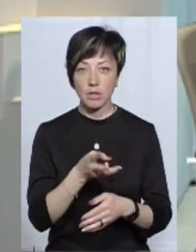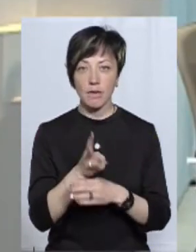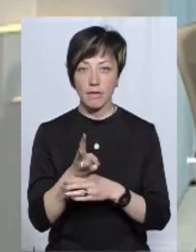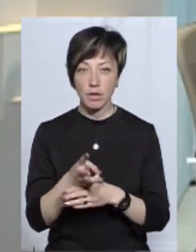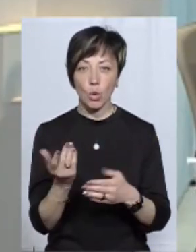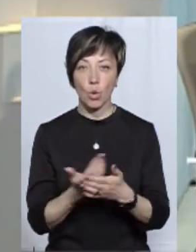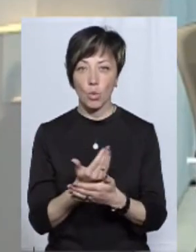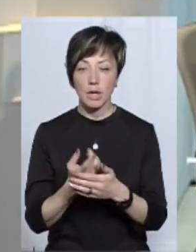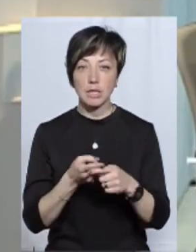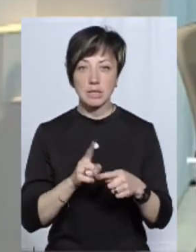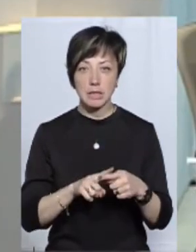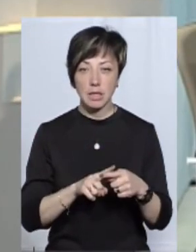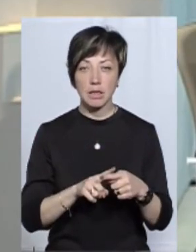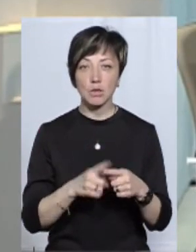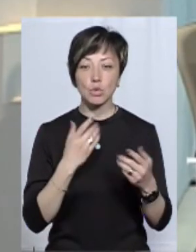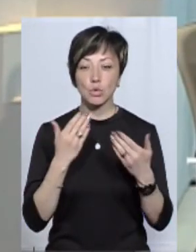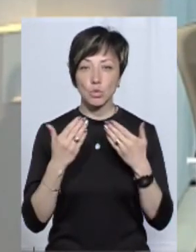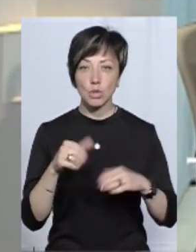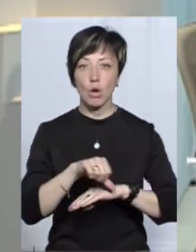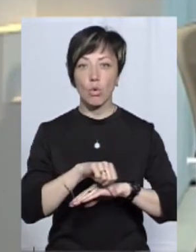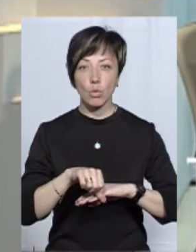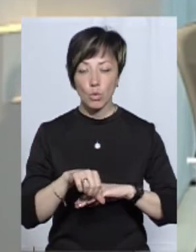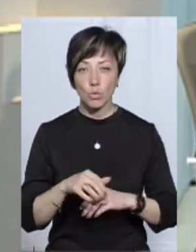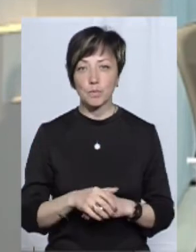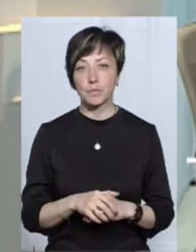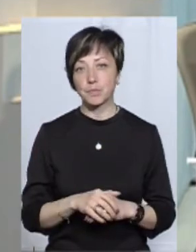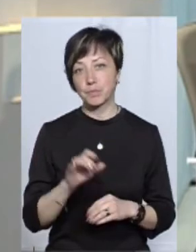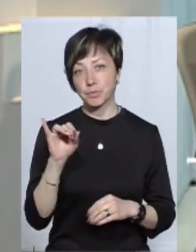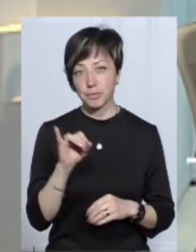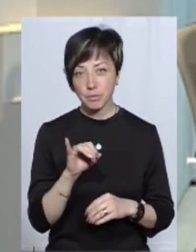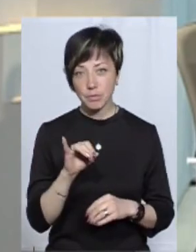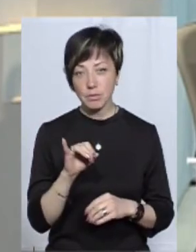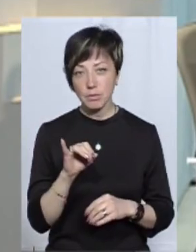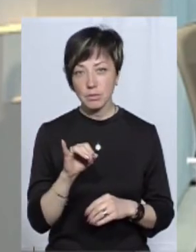відеороліки. Це, скоріше всього, теж стосується кордону. Ну,